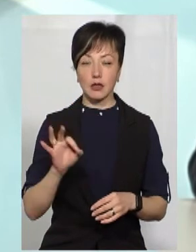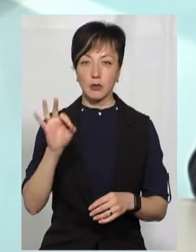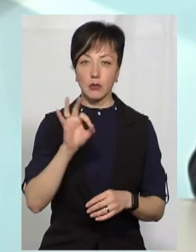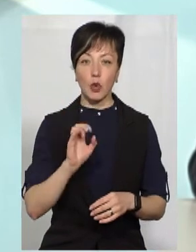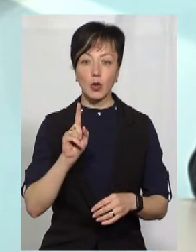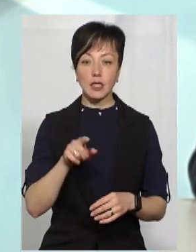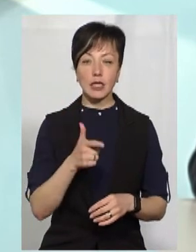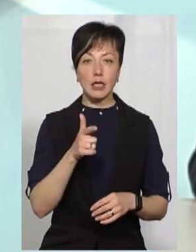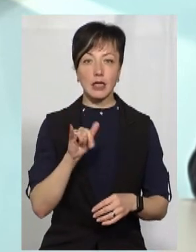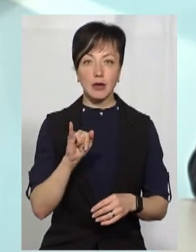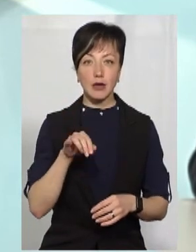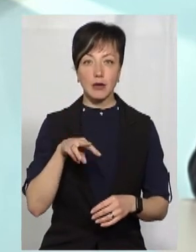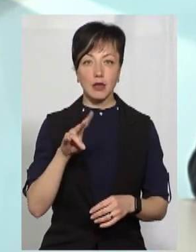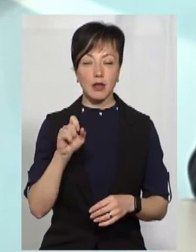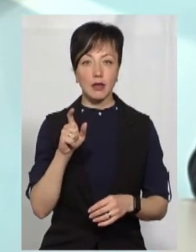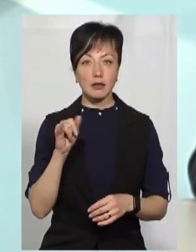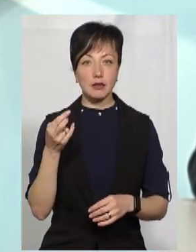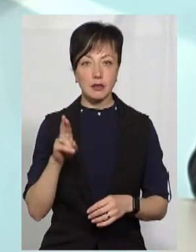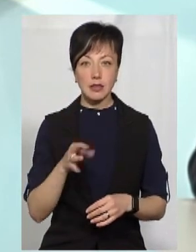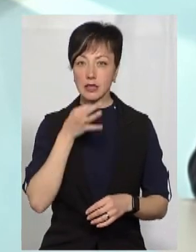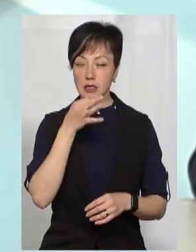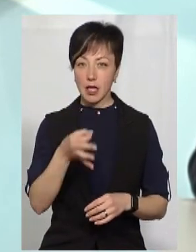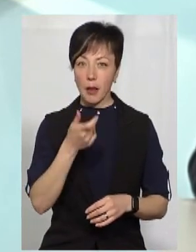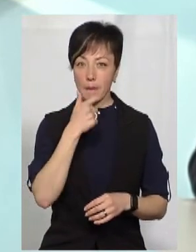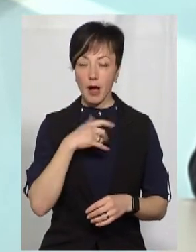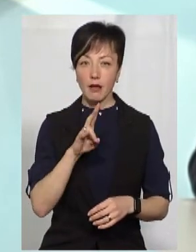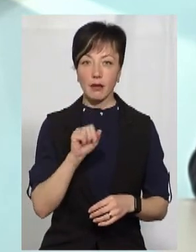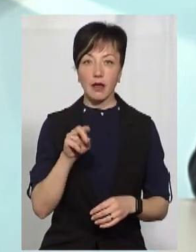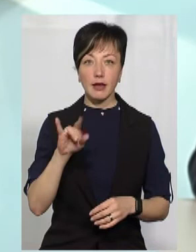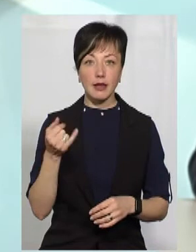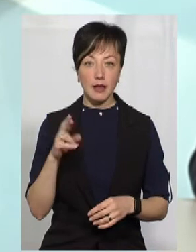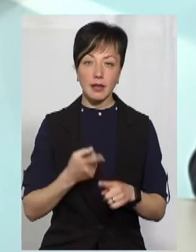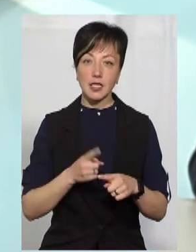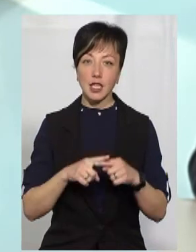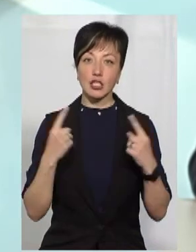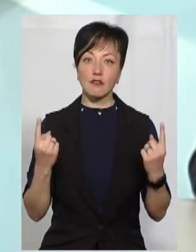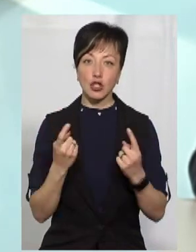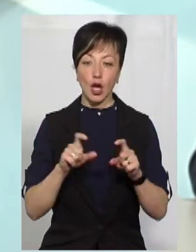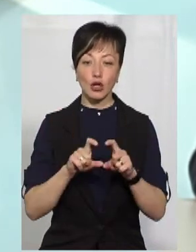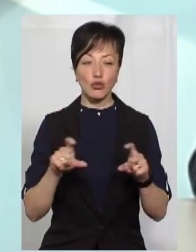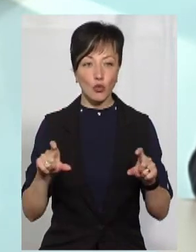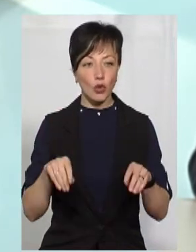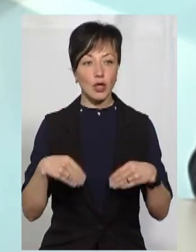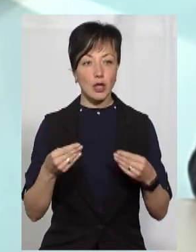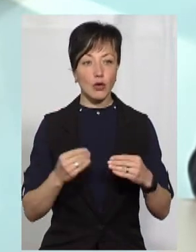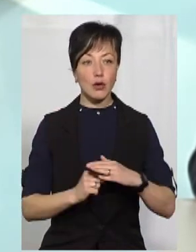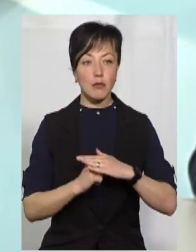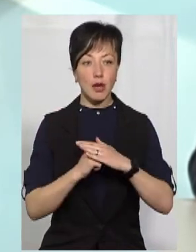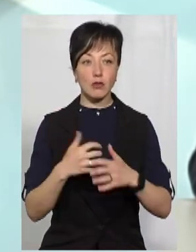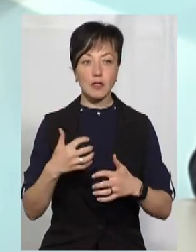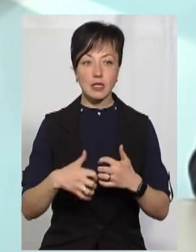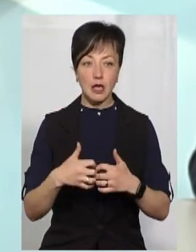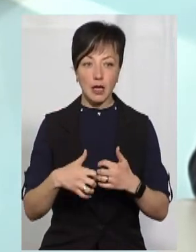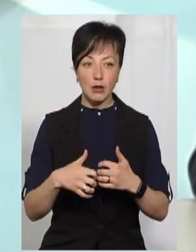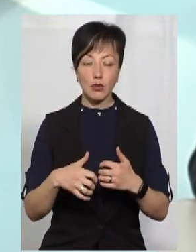гімназії, про які сказала пані Надія, це звичайні школи, які дають базову загальну